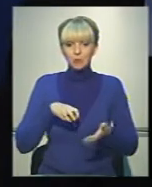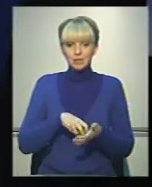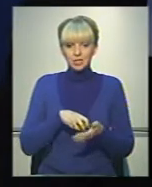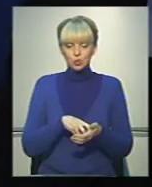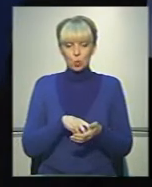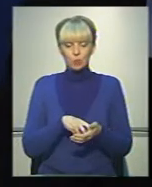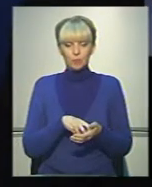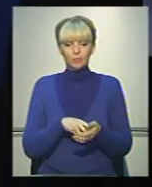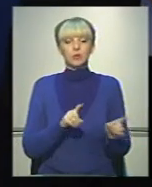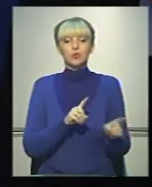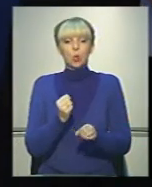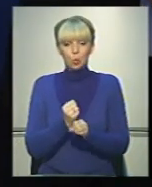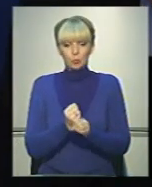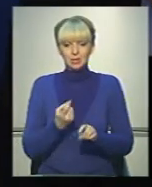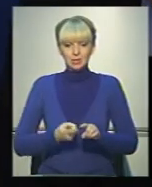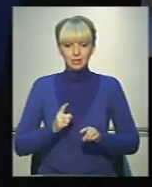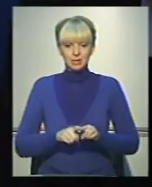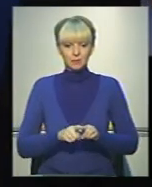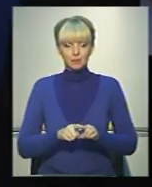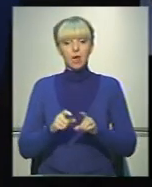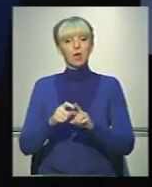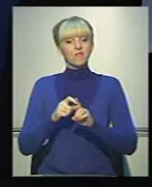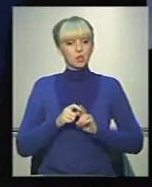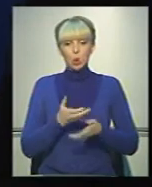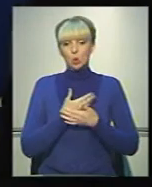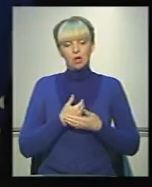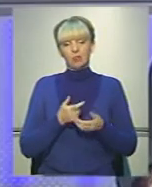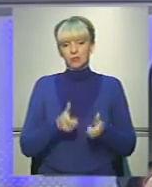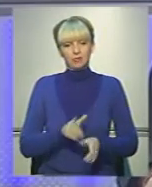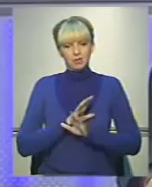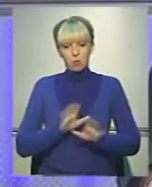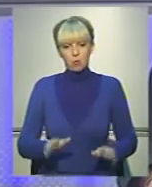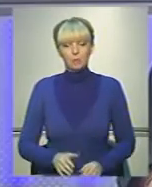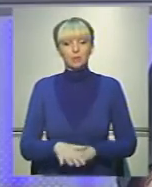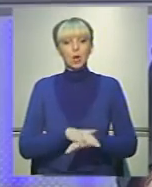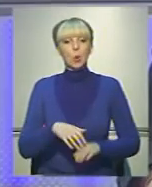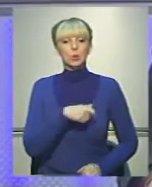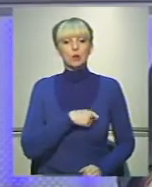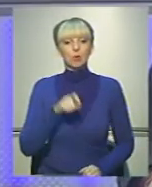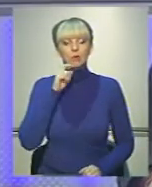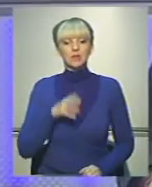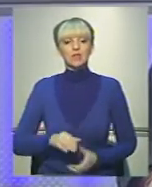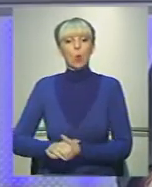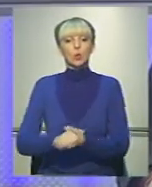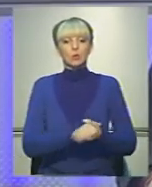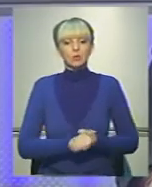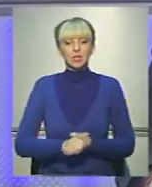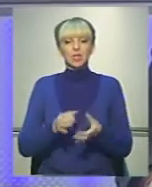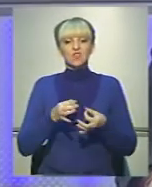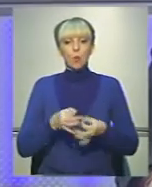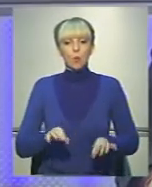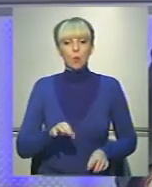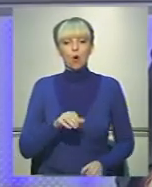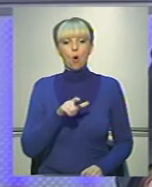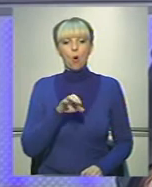що робити з цим. Відповіді нам не надійшло. Народний депутат України від Всеукраїнського об'єднання «Свобода»